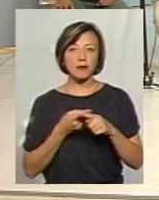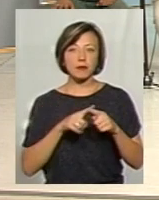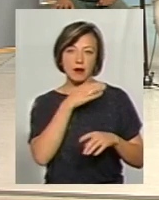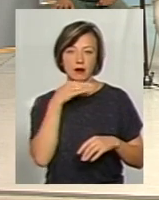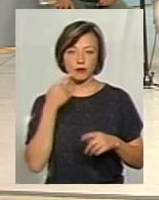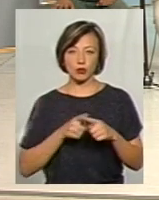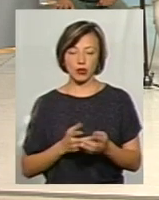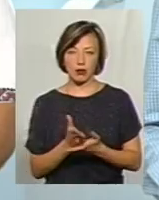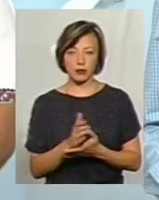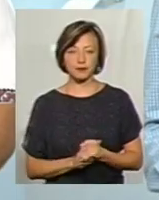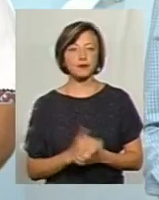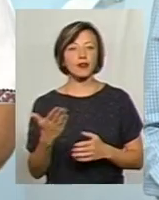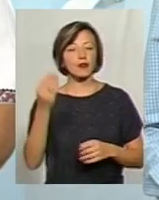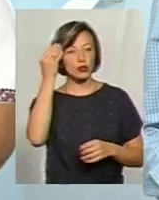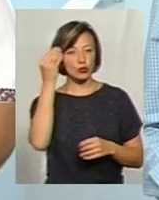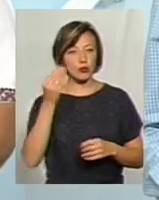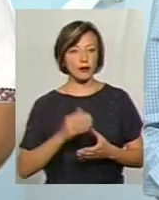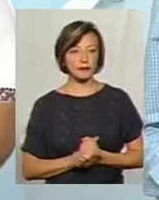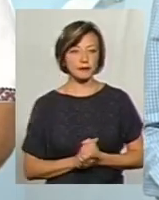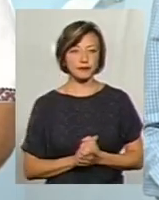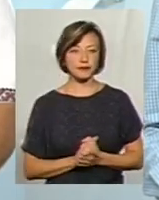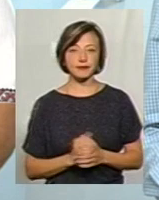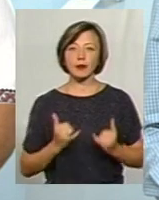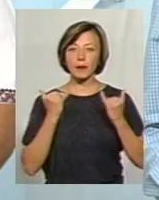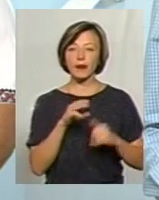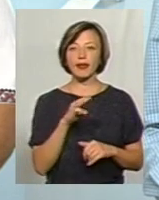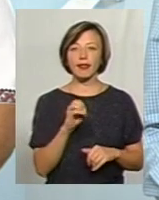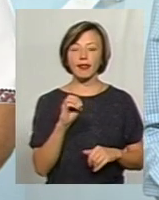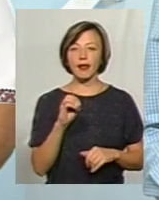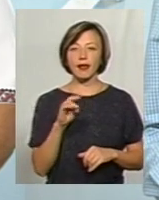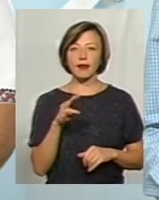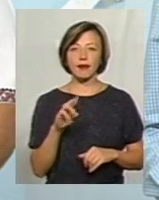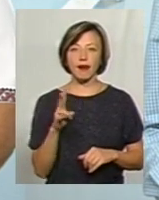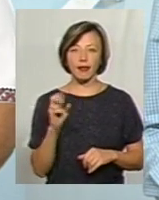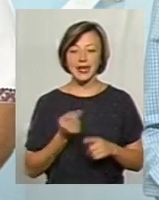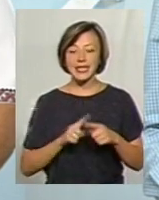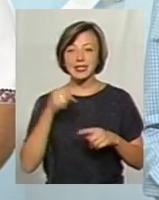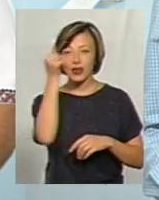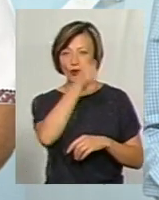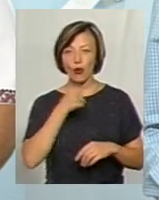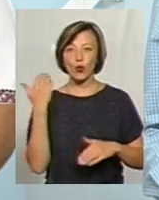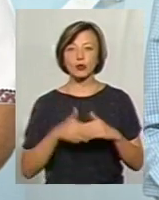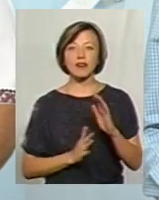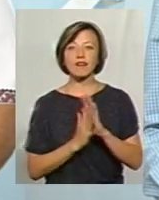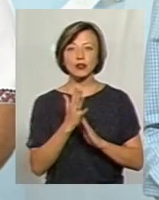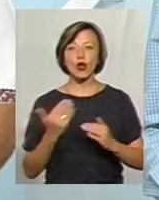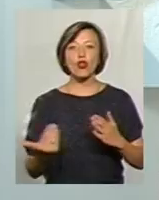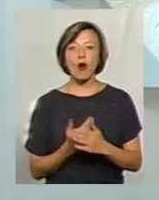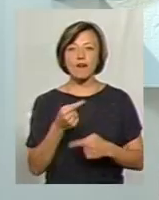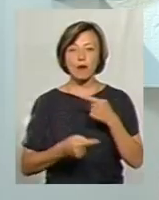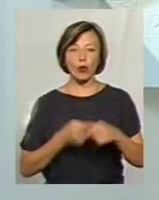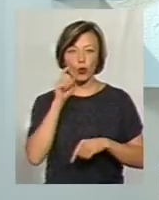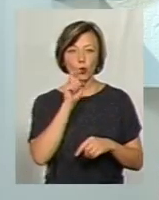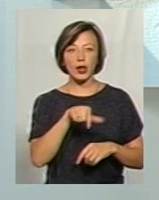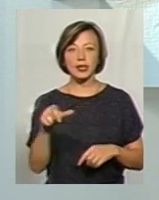Дякую. Пані Тетяна, ваша думка? Звичайно, за ці роки вже виросло нове покоління наших українців. Це дуже